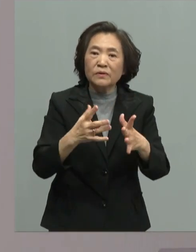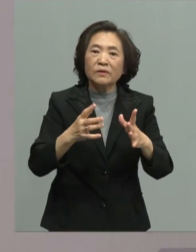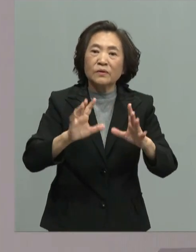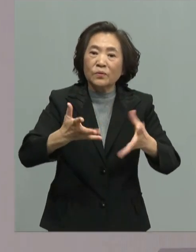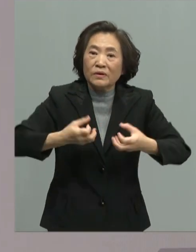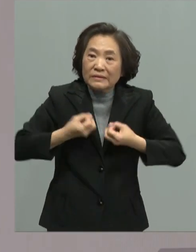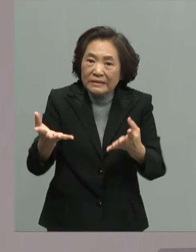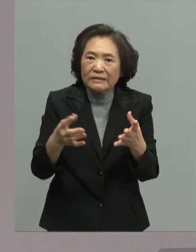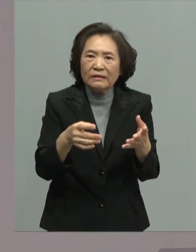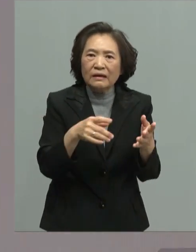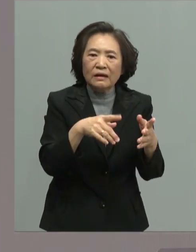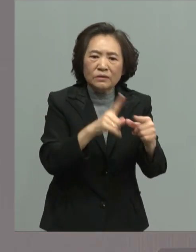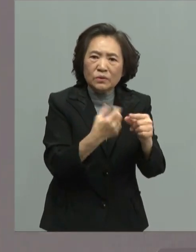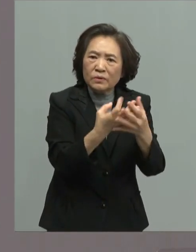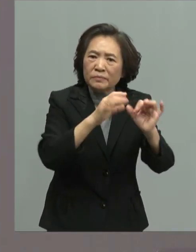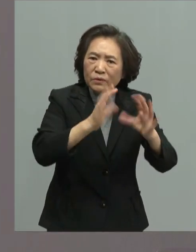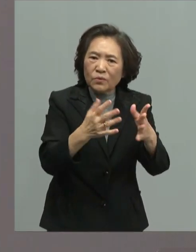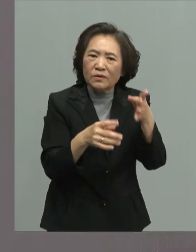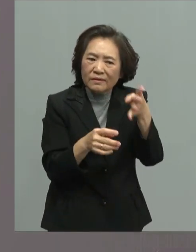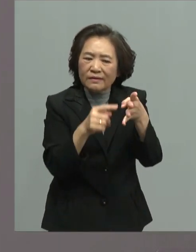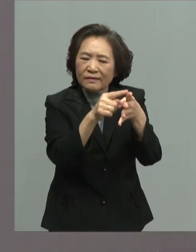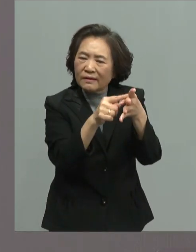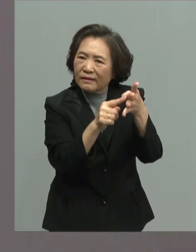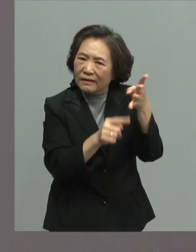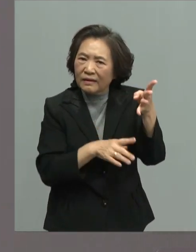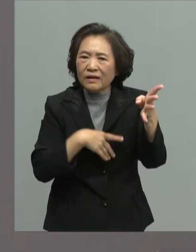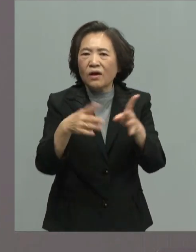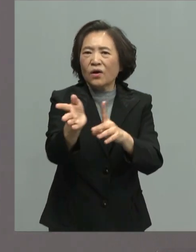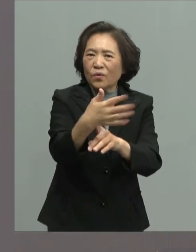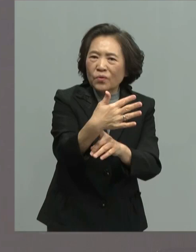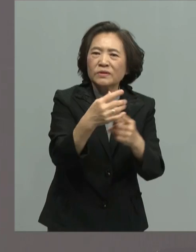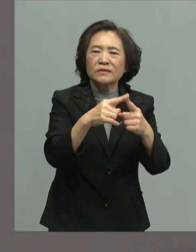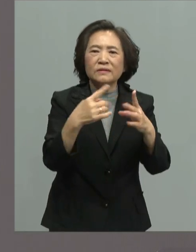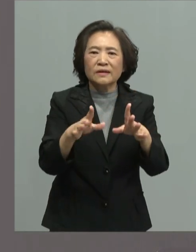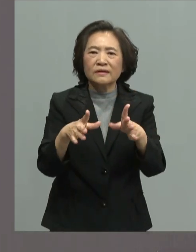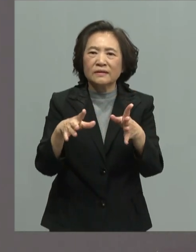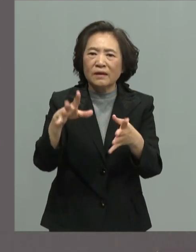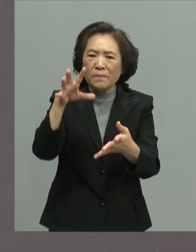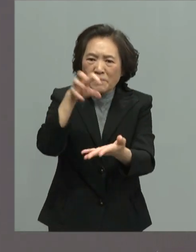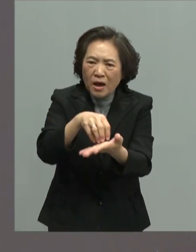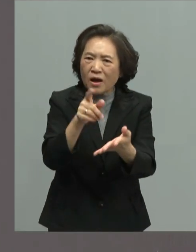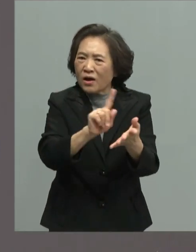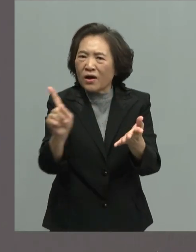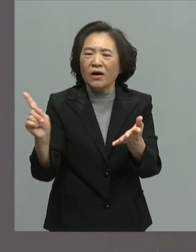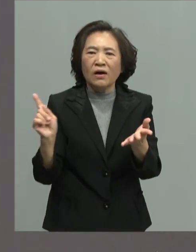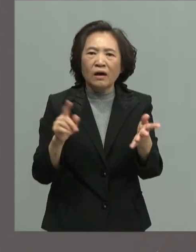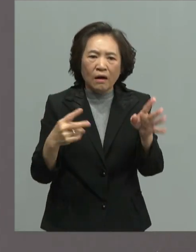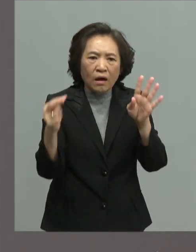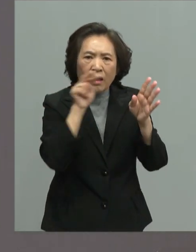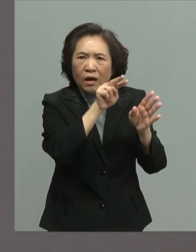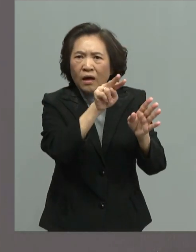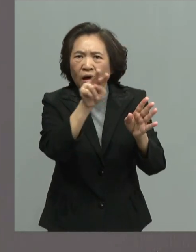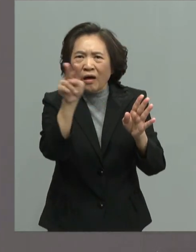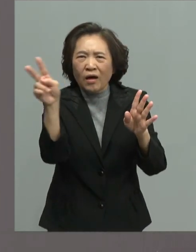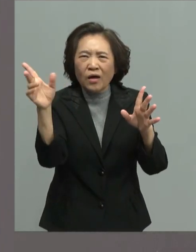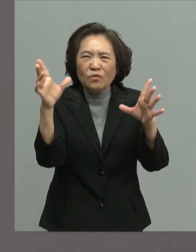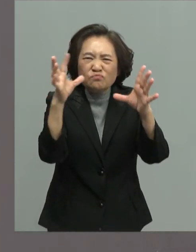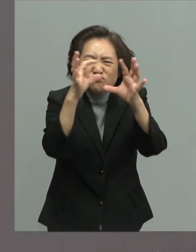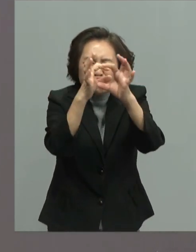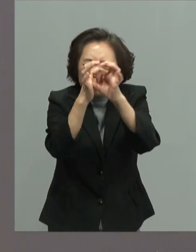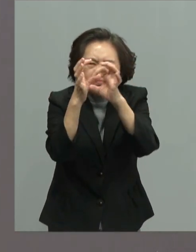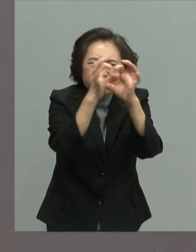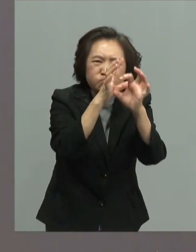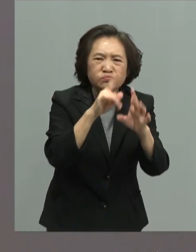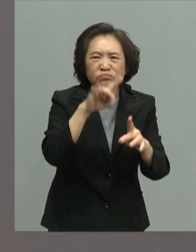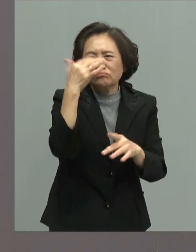一些庆典中华民国国旗也好那个标志也好越来越小甚至让人